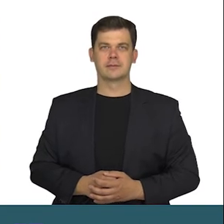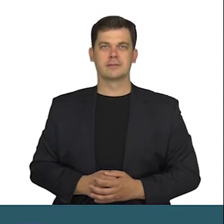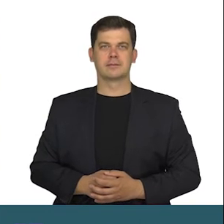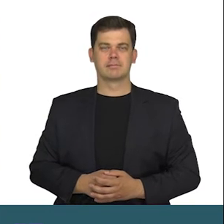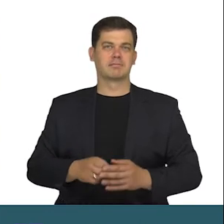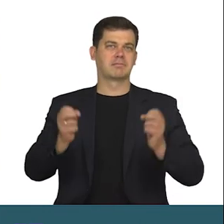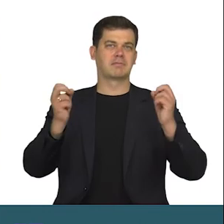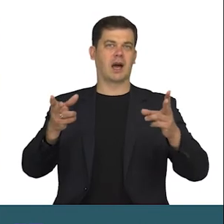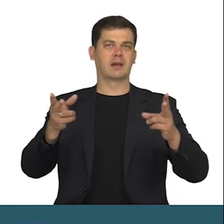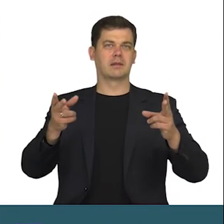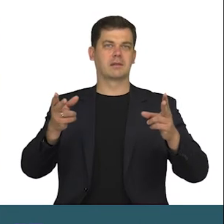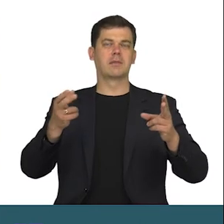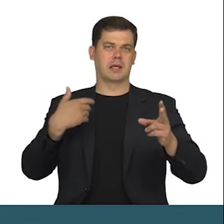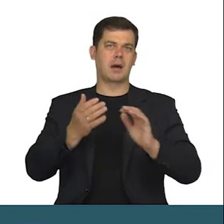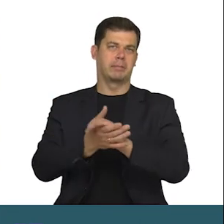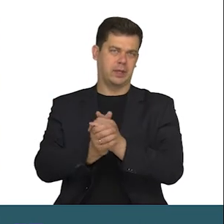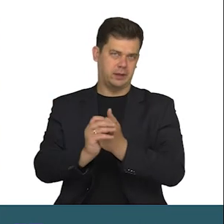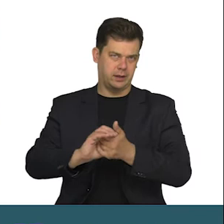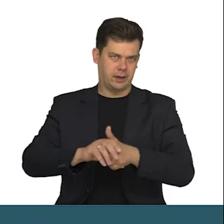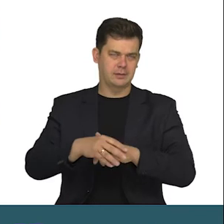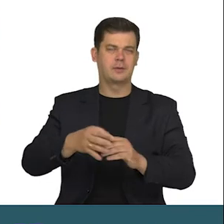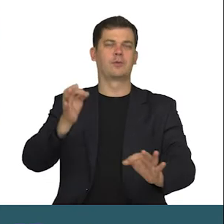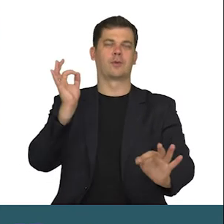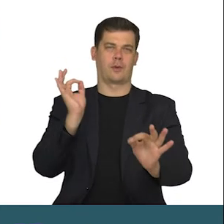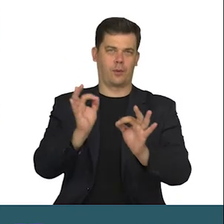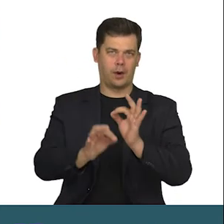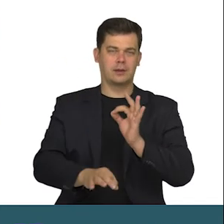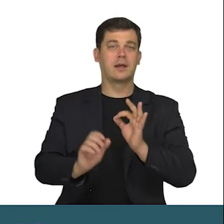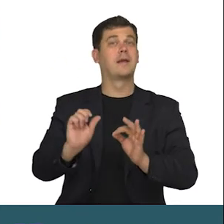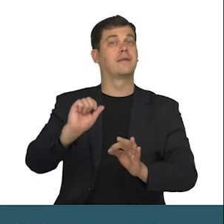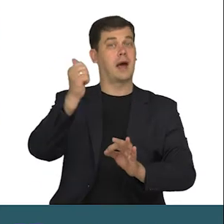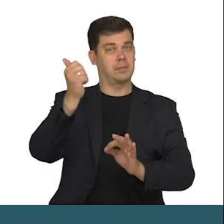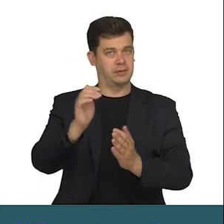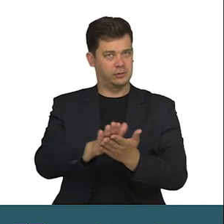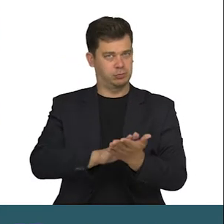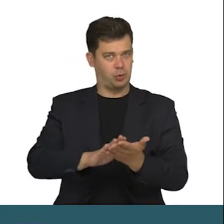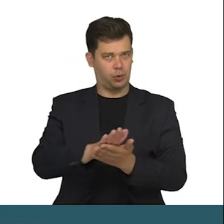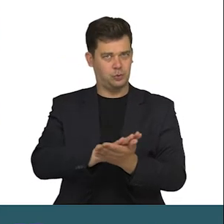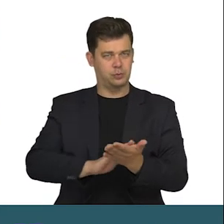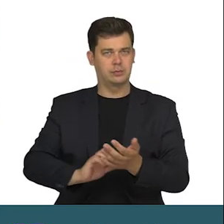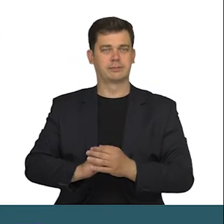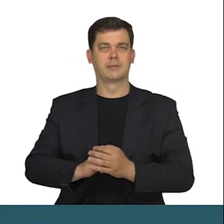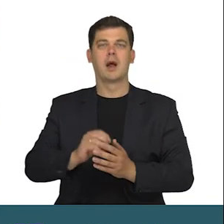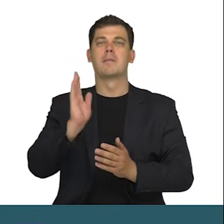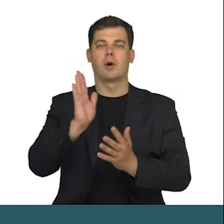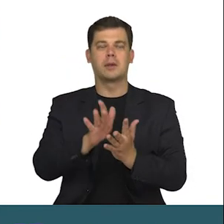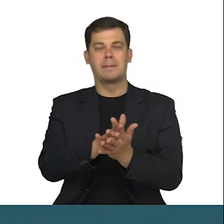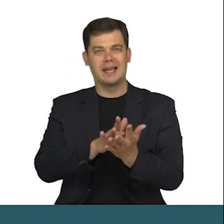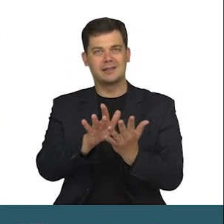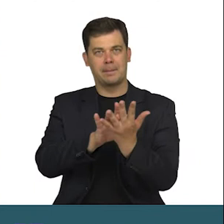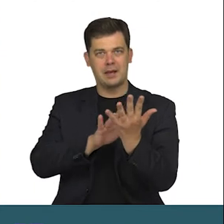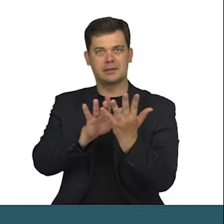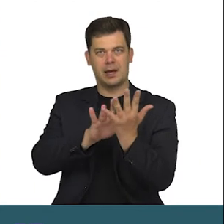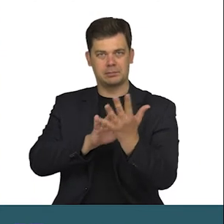Tak. Myję ręce dokładnie najpierw z przodu, potem między palcami.